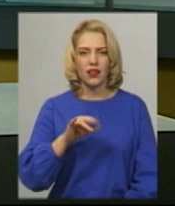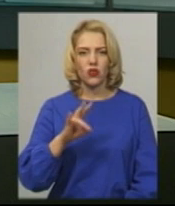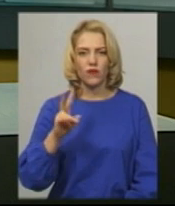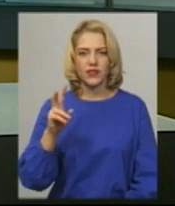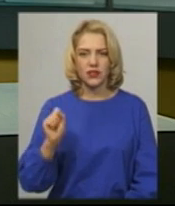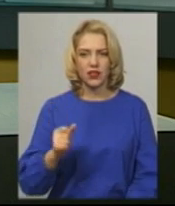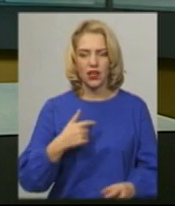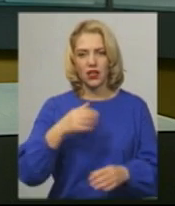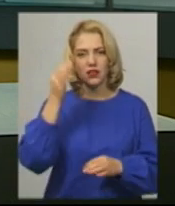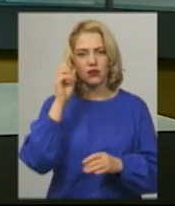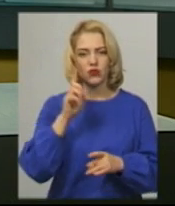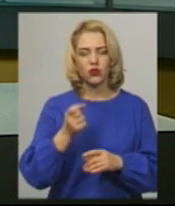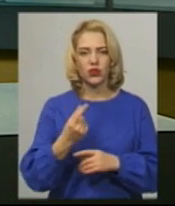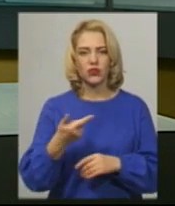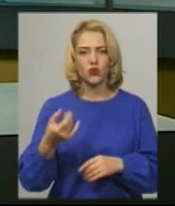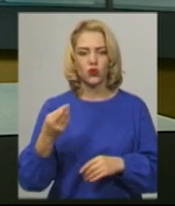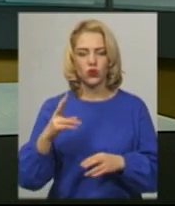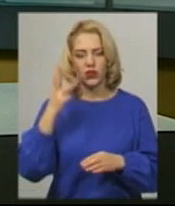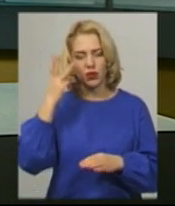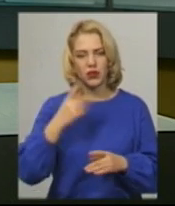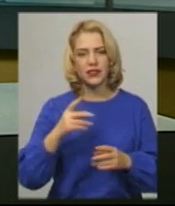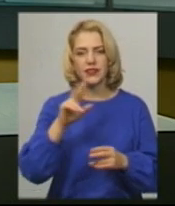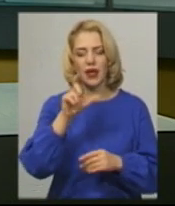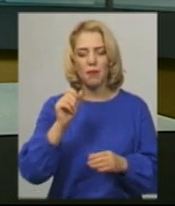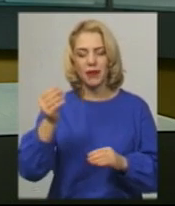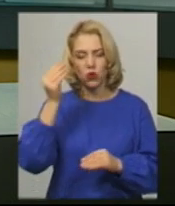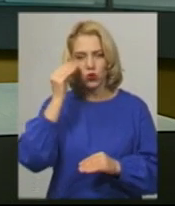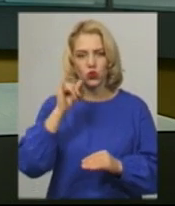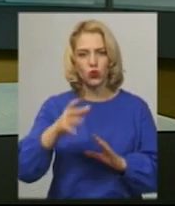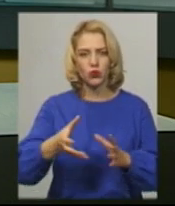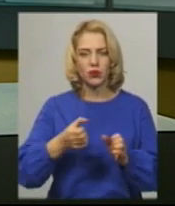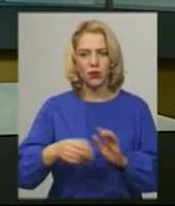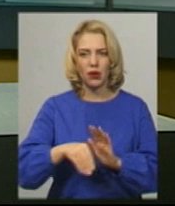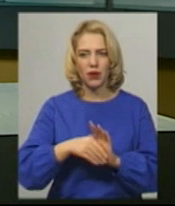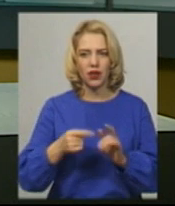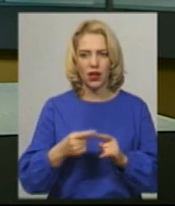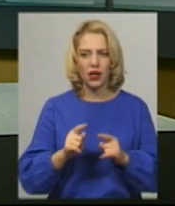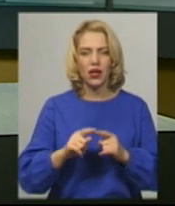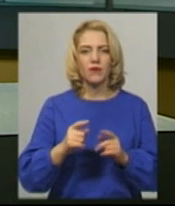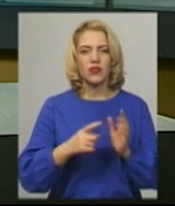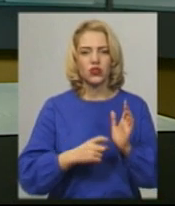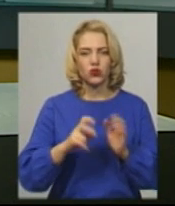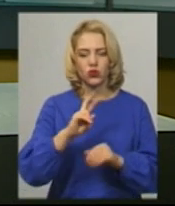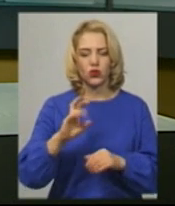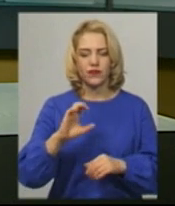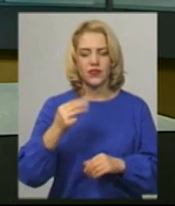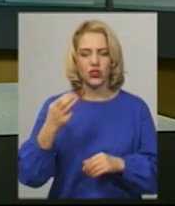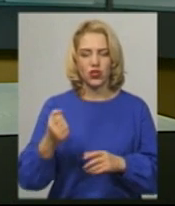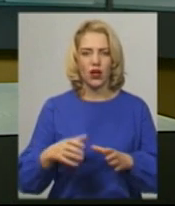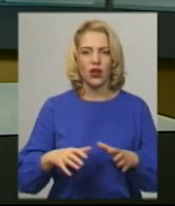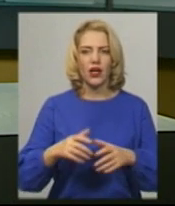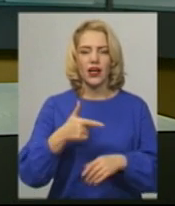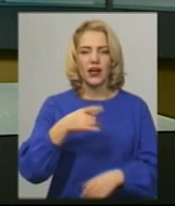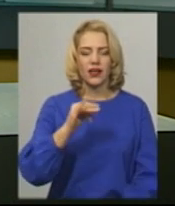11 грудня на Хмельниччині за підозрою в отриманні хабара в 600 доларів США правоохоронці затримали голову грецівської